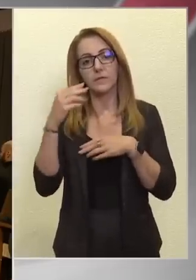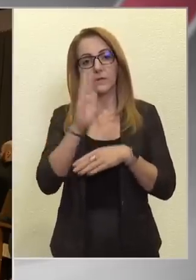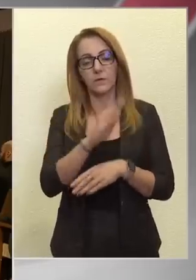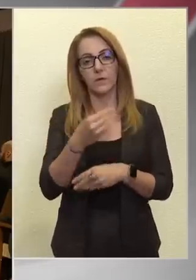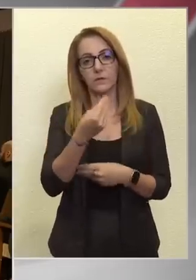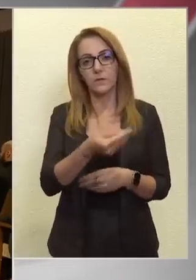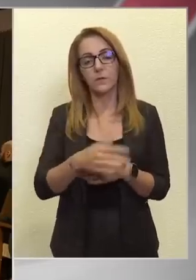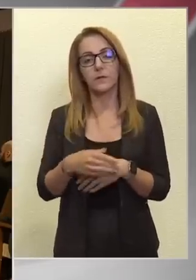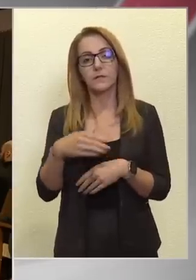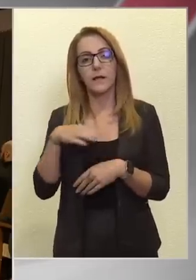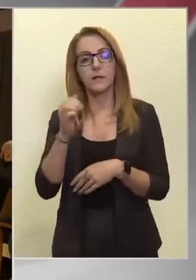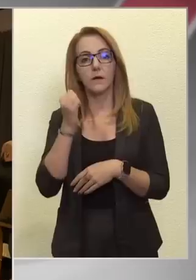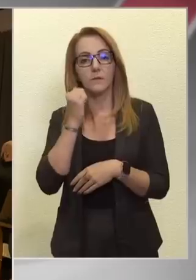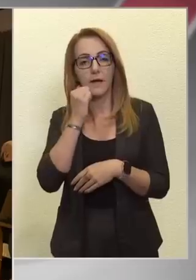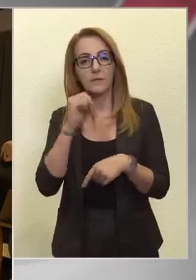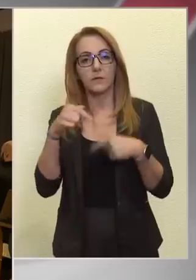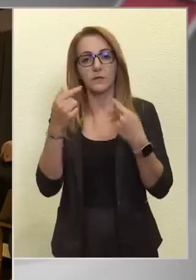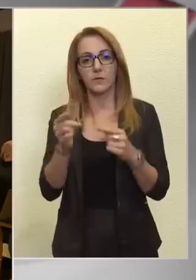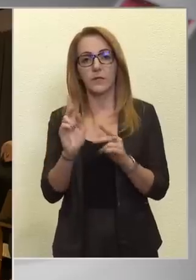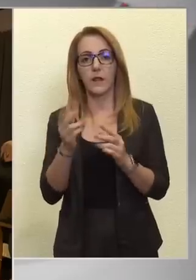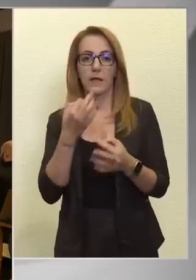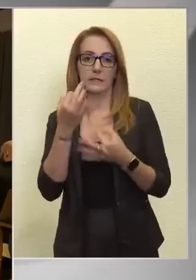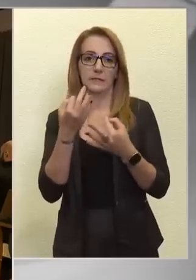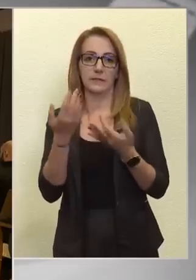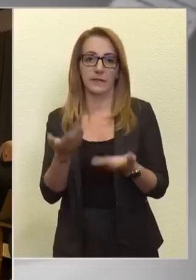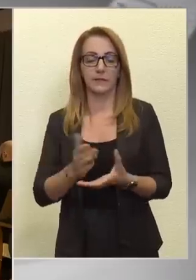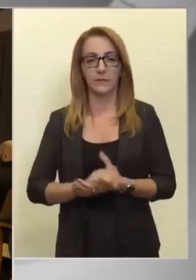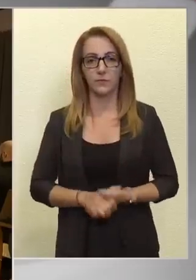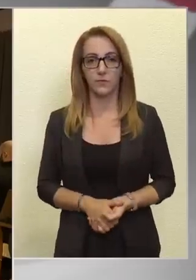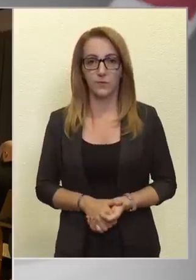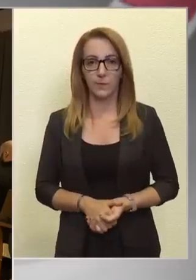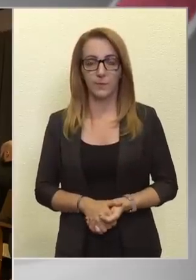aztán Nagymárton miniszterúr, és utána pedig jöhetnek majd a kérdések.